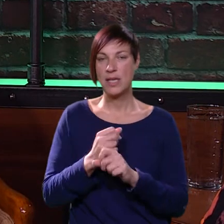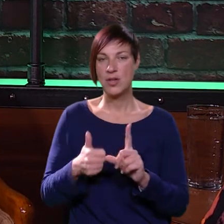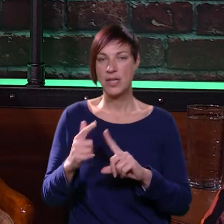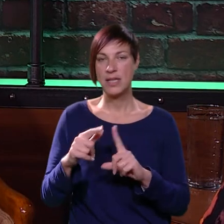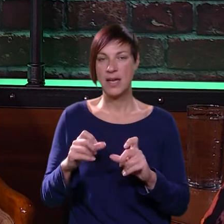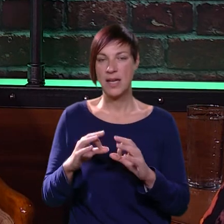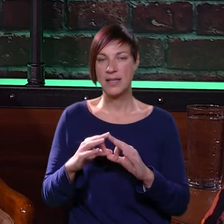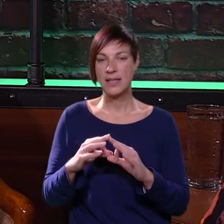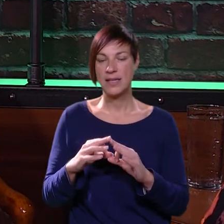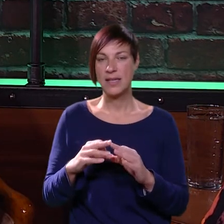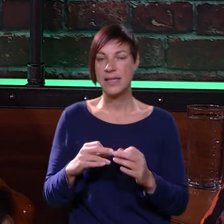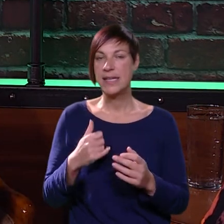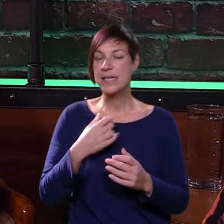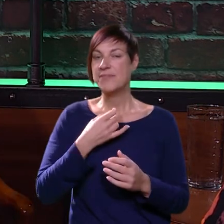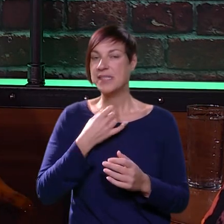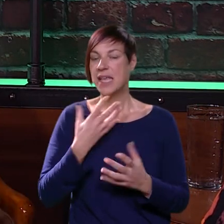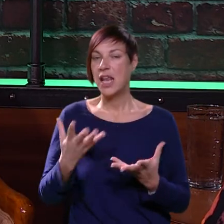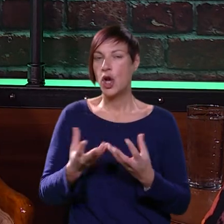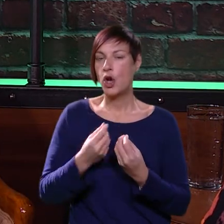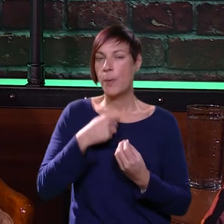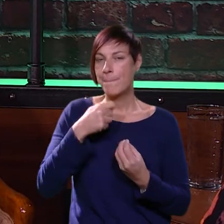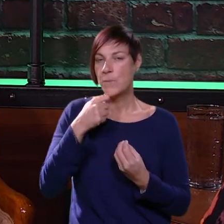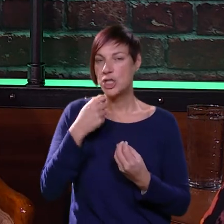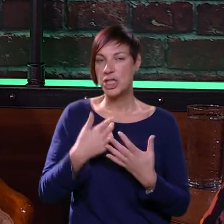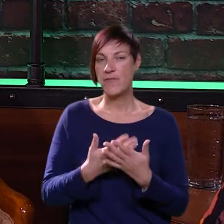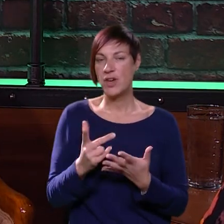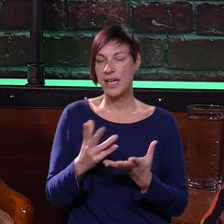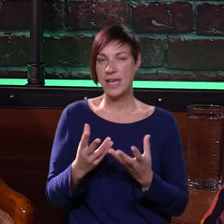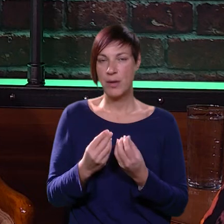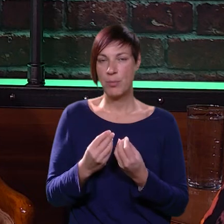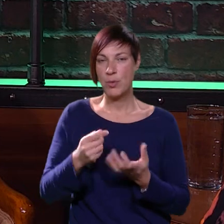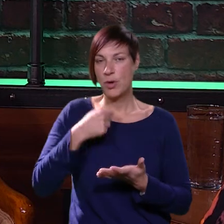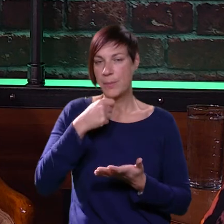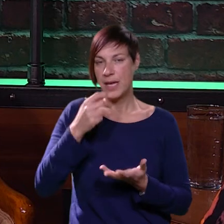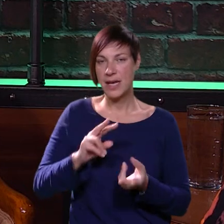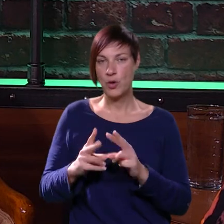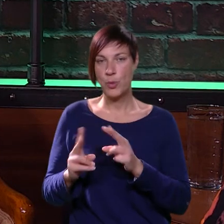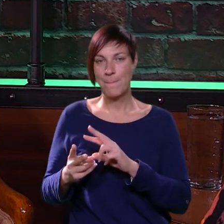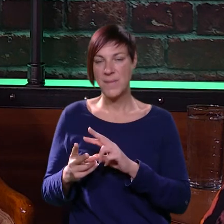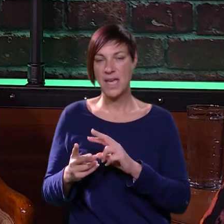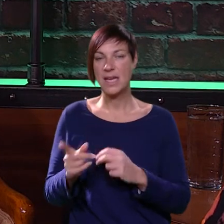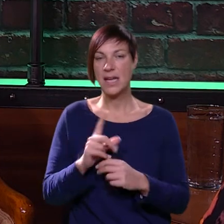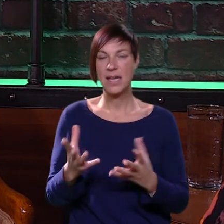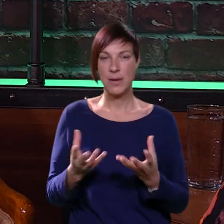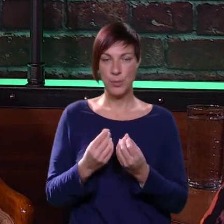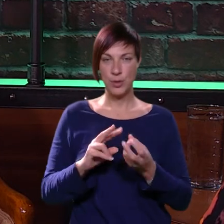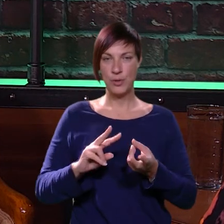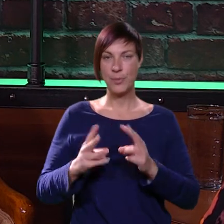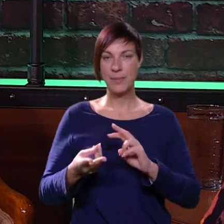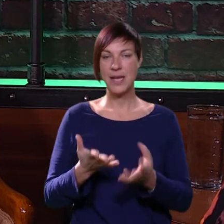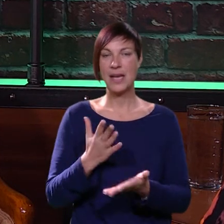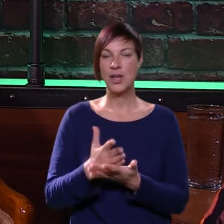ugljikohidrota, zeleno, najnoćo božova salate, ona nije puno svoju prehranu promijenila, nije puno